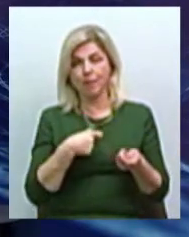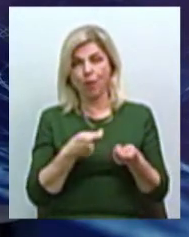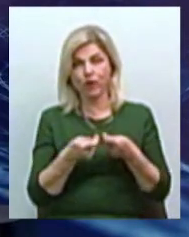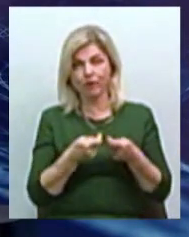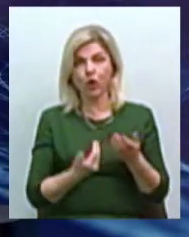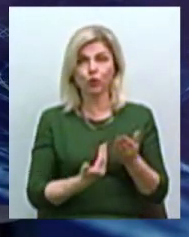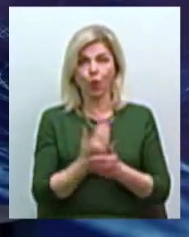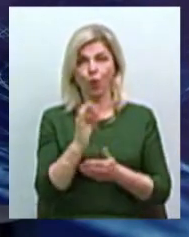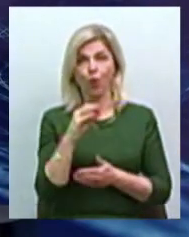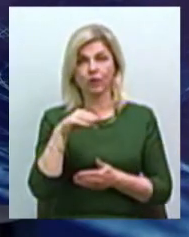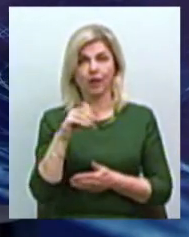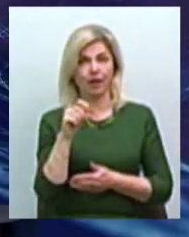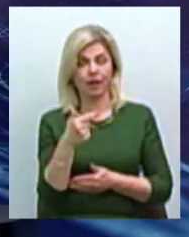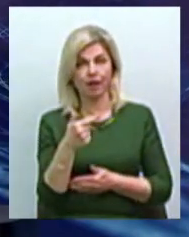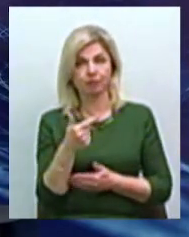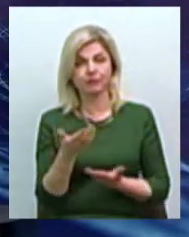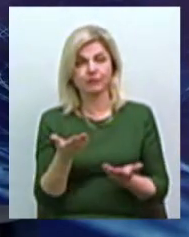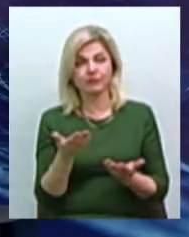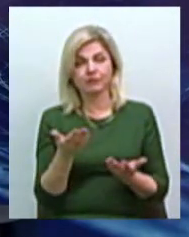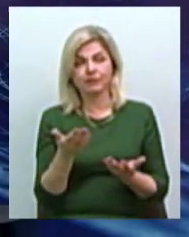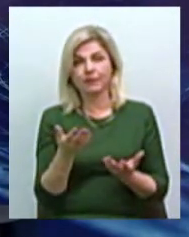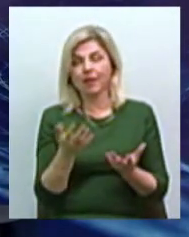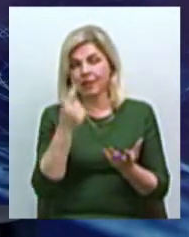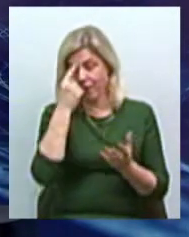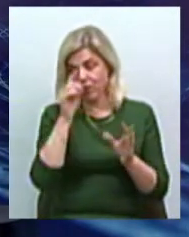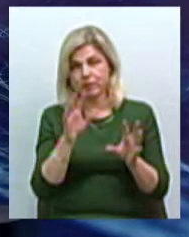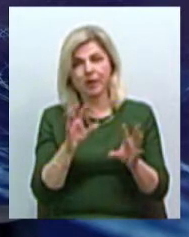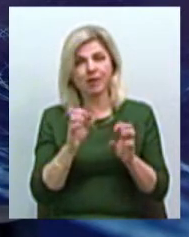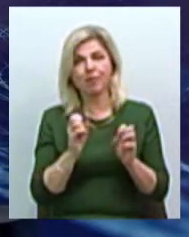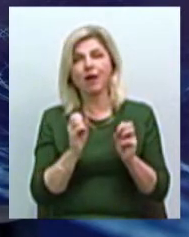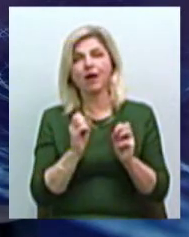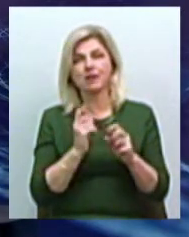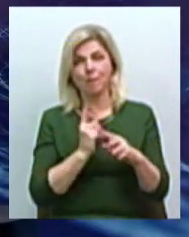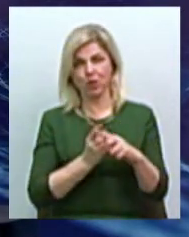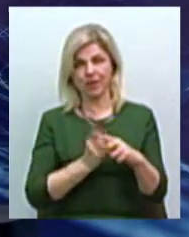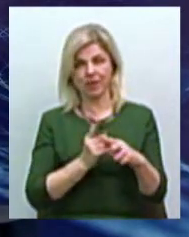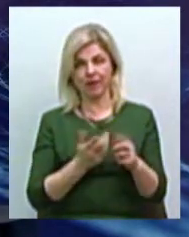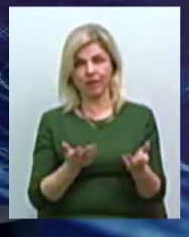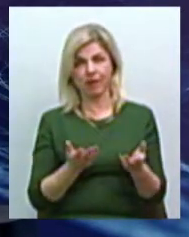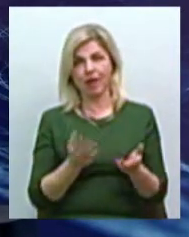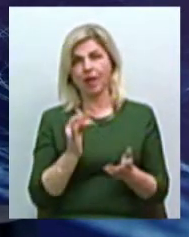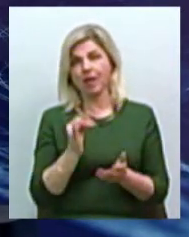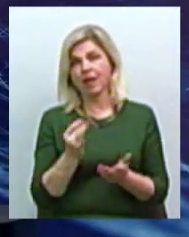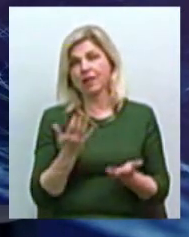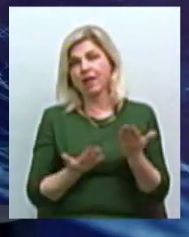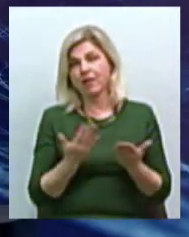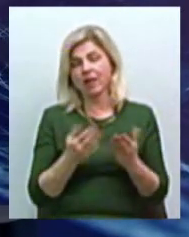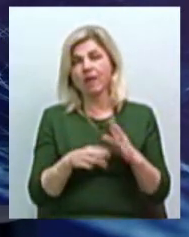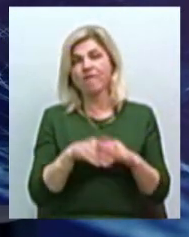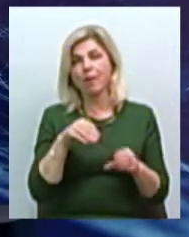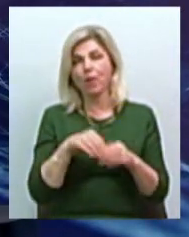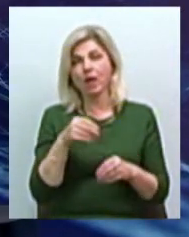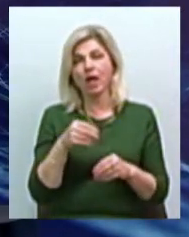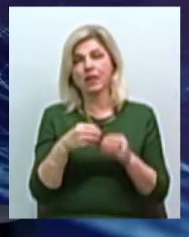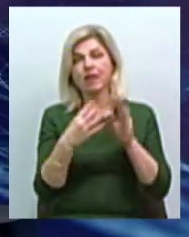це не розпрацюється як позитив. і видно, вибори 2019 року,